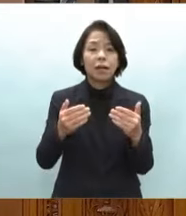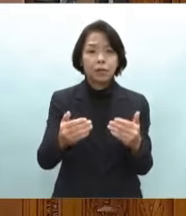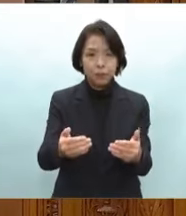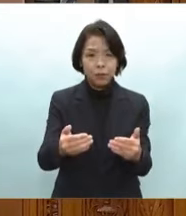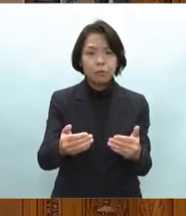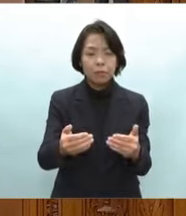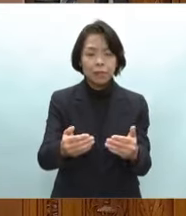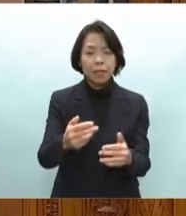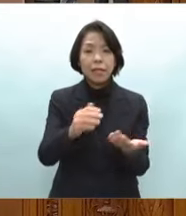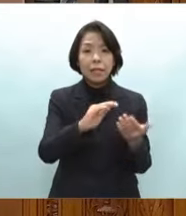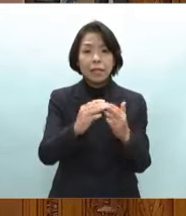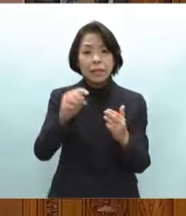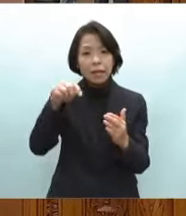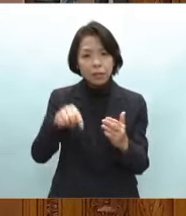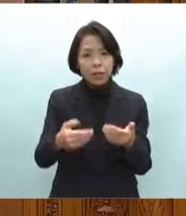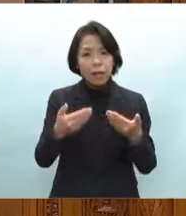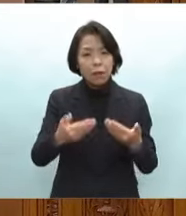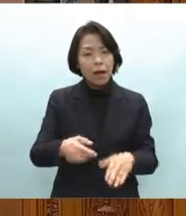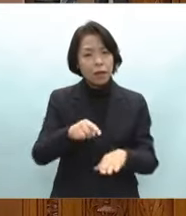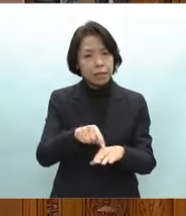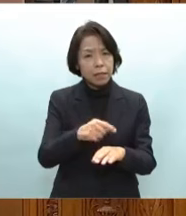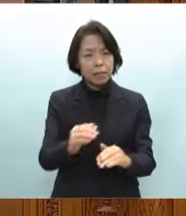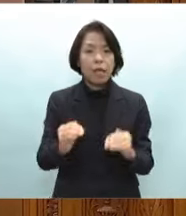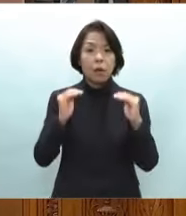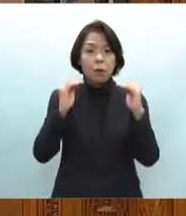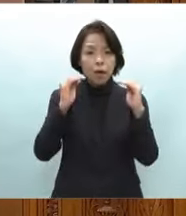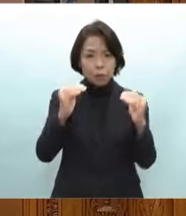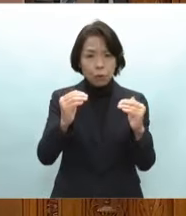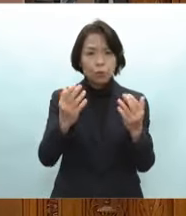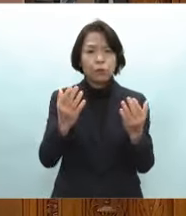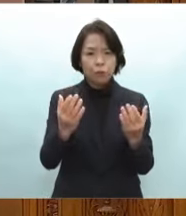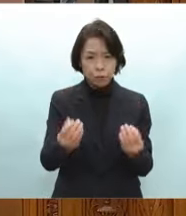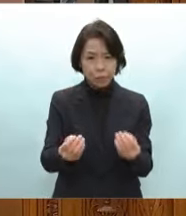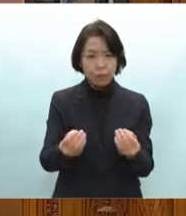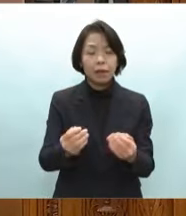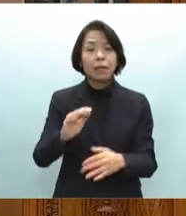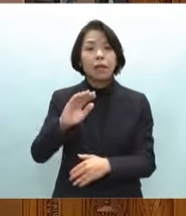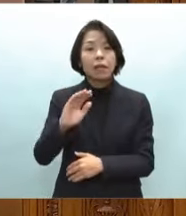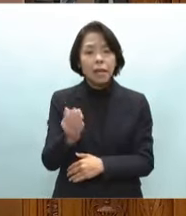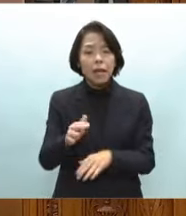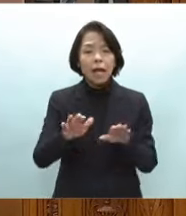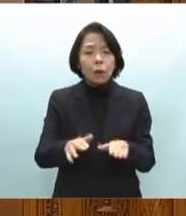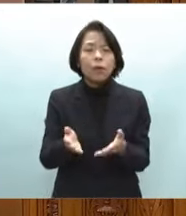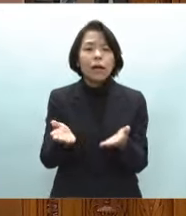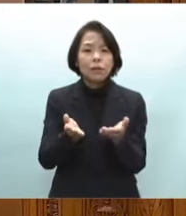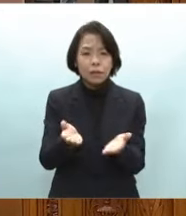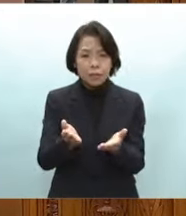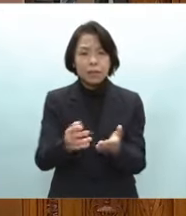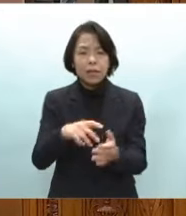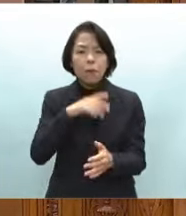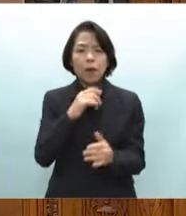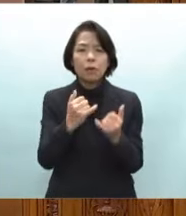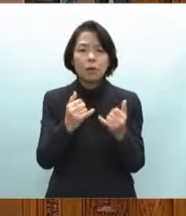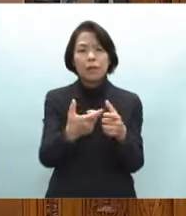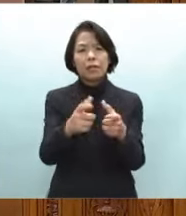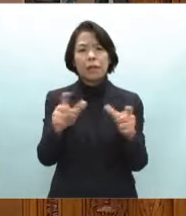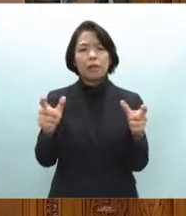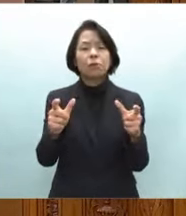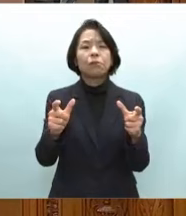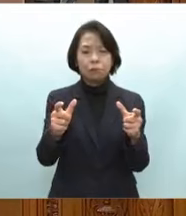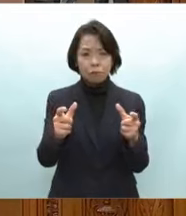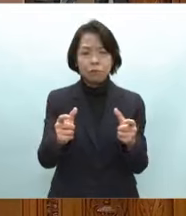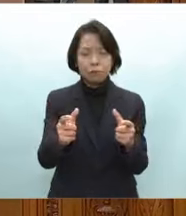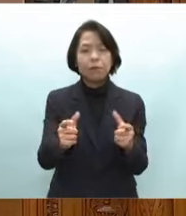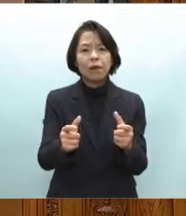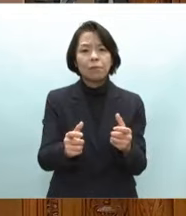市街地の安全性は向上しましたが今回の地震では高齢化が進み耐震化